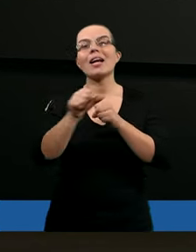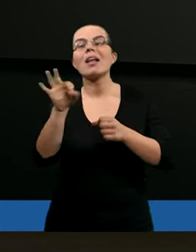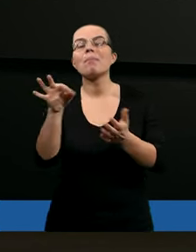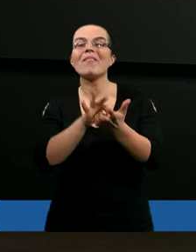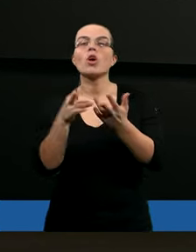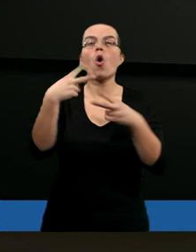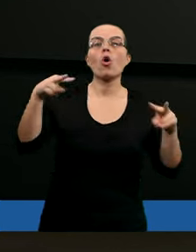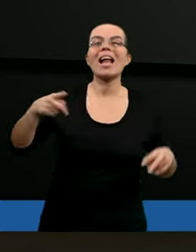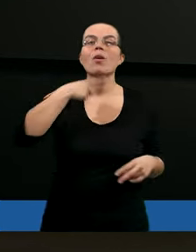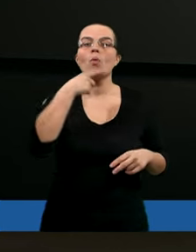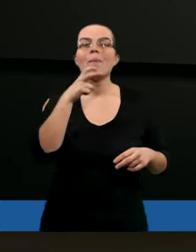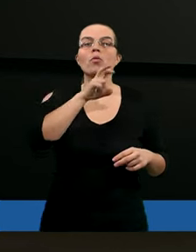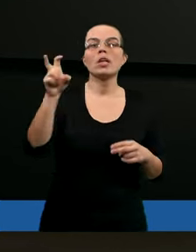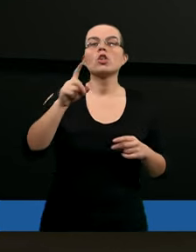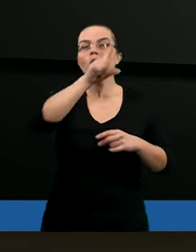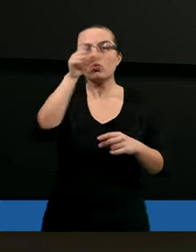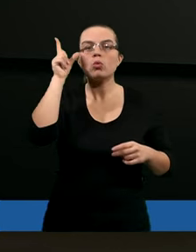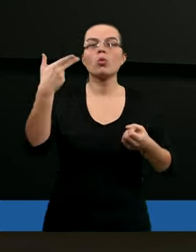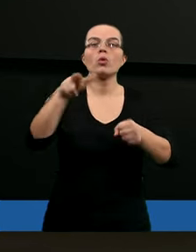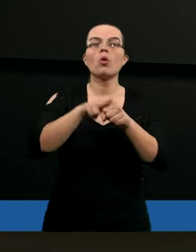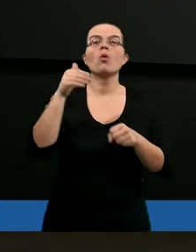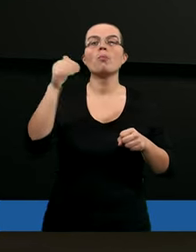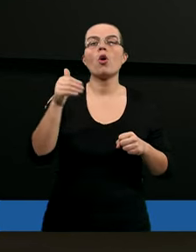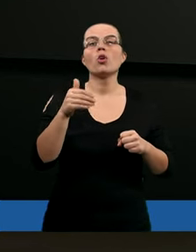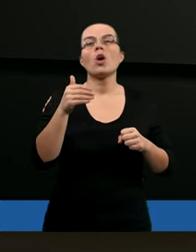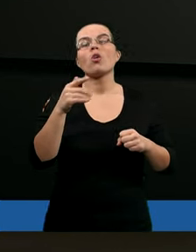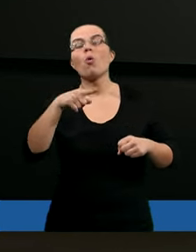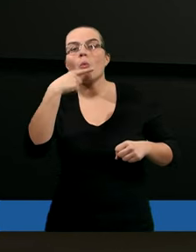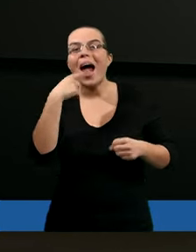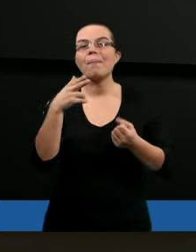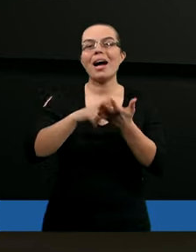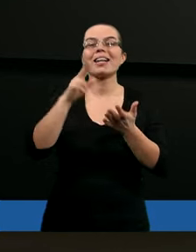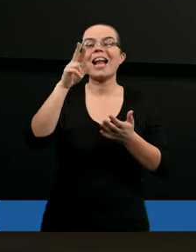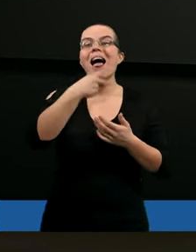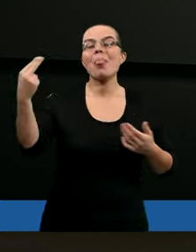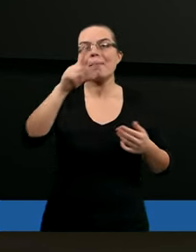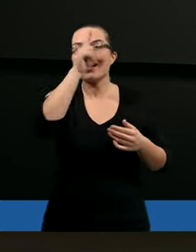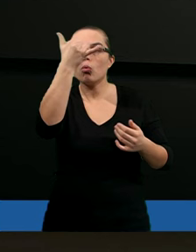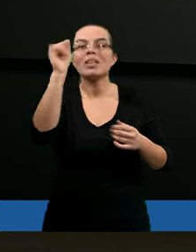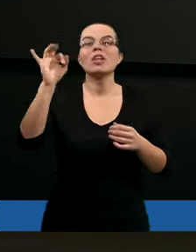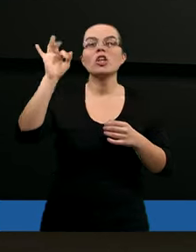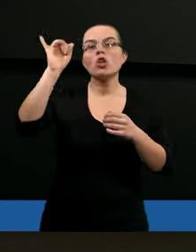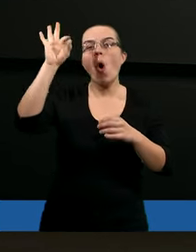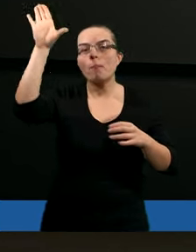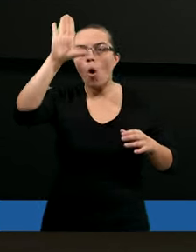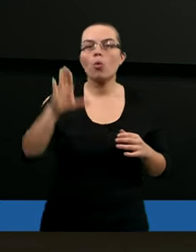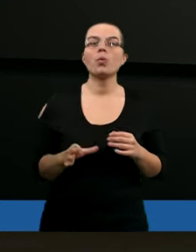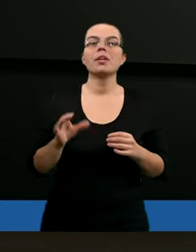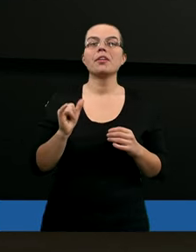rodzaju kłamstwa, albo czy ludzie, którzy nam opowiadają o Bogu, mogą kłamać? Jak to rozróżnić? I jak